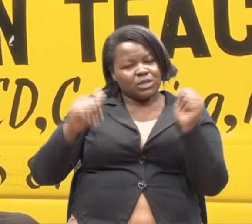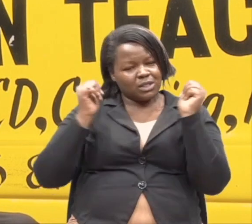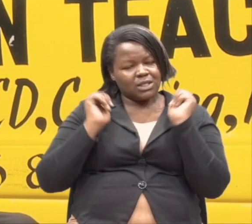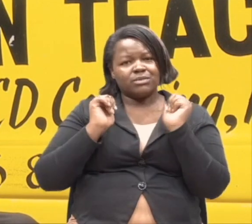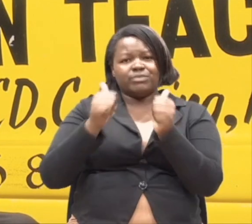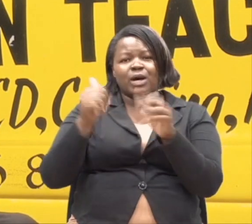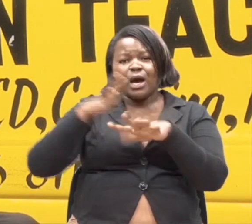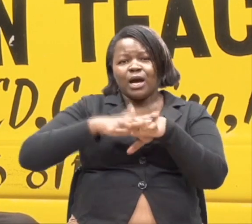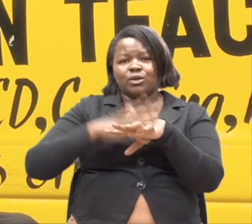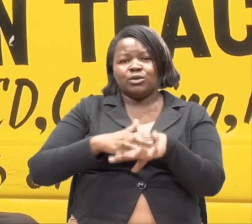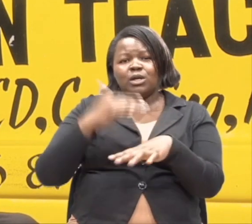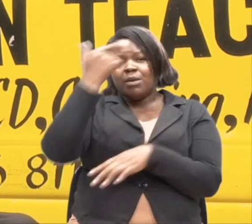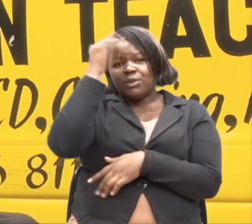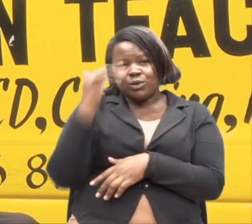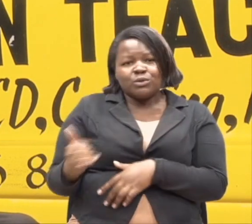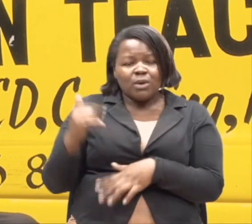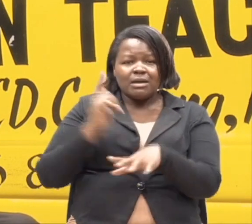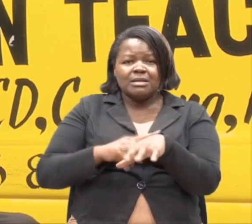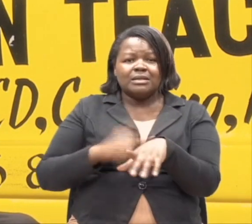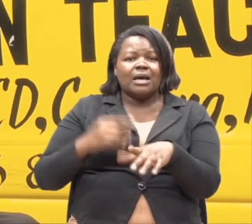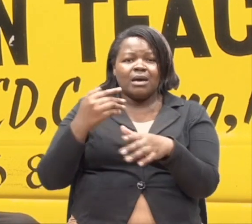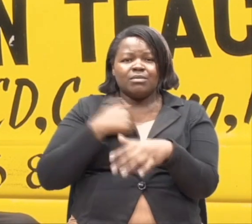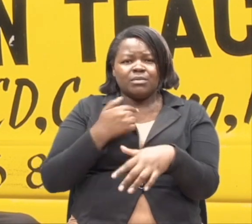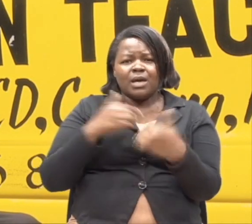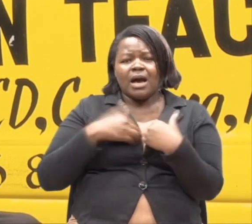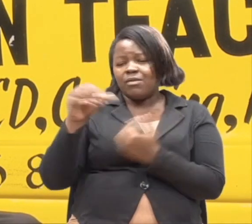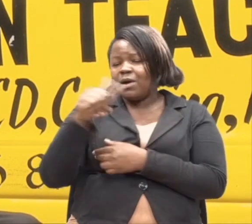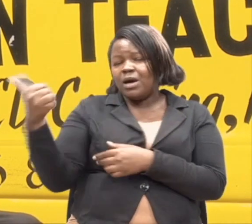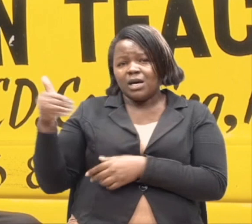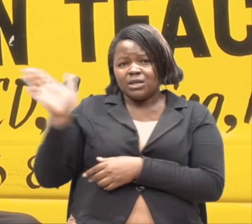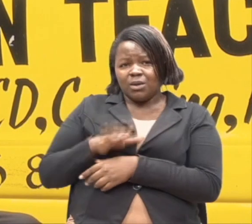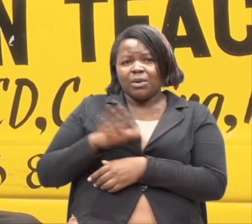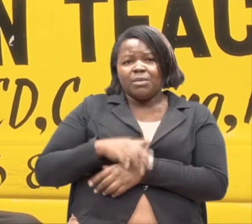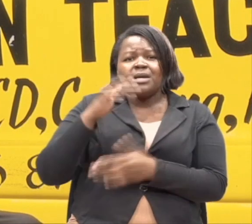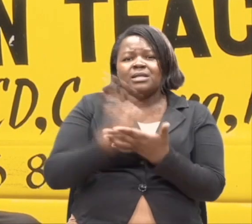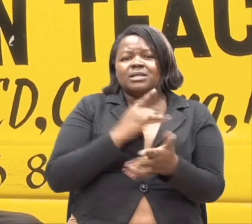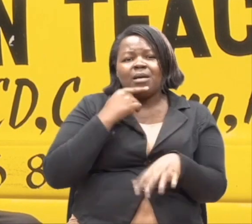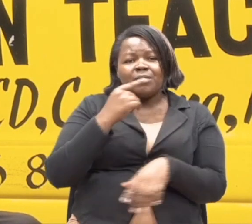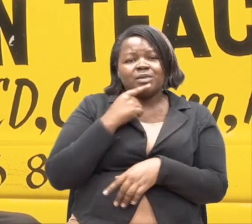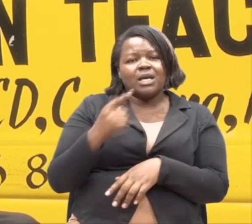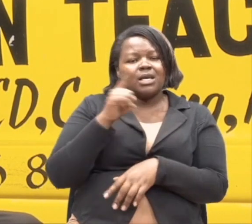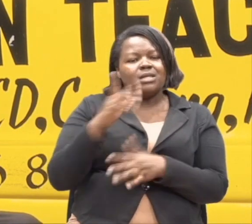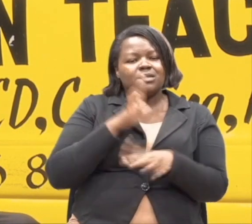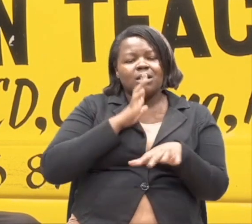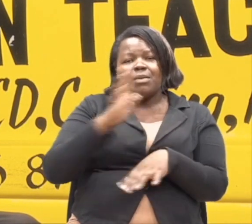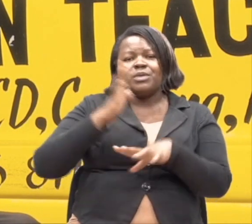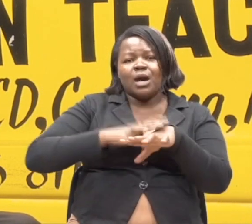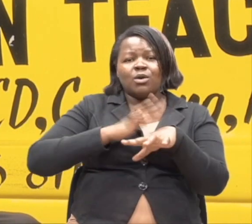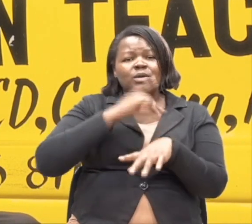wale nilipitia hapo kabla. Wakinidhamini video walikuwa na nidhamini huyu hata kuwa muzee wa maana labda kwa ndoa.